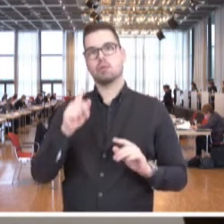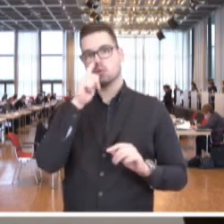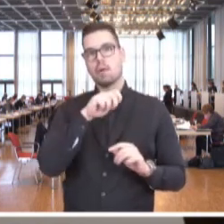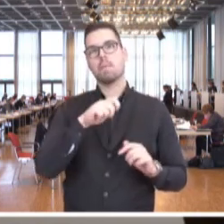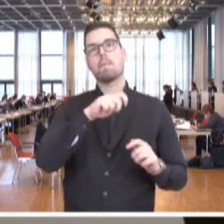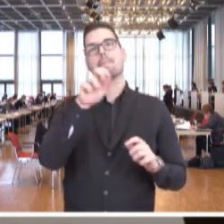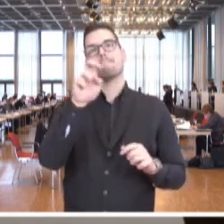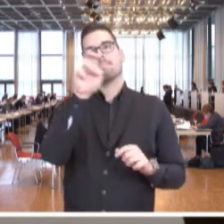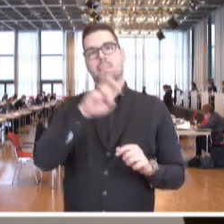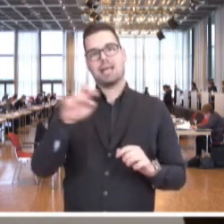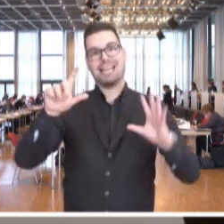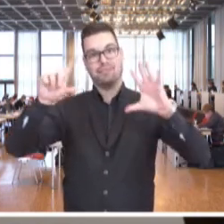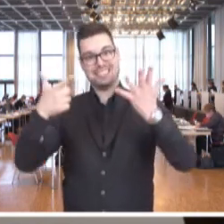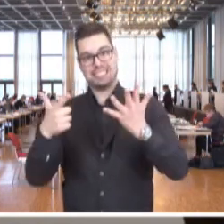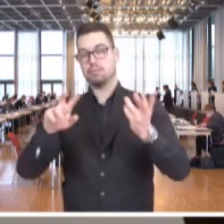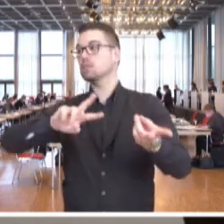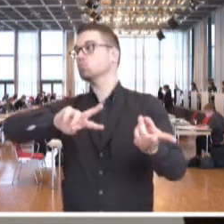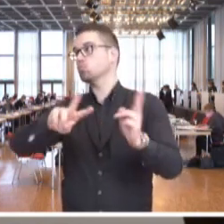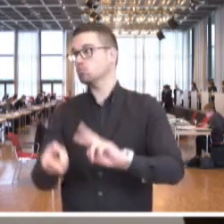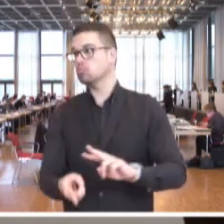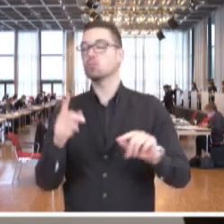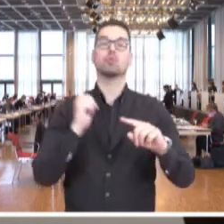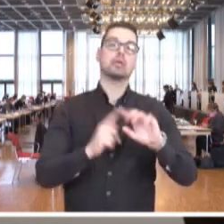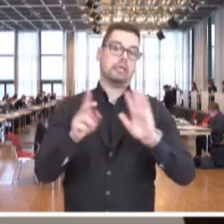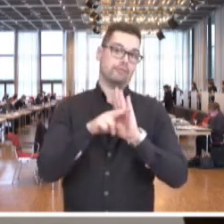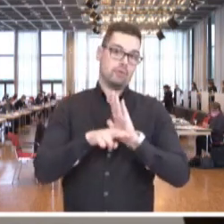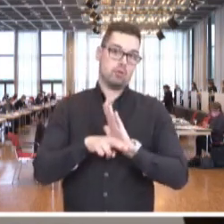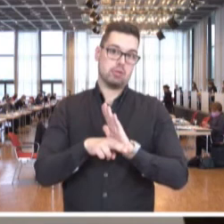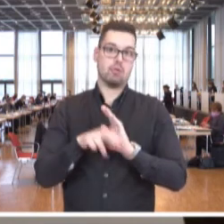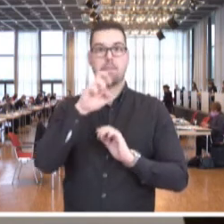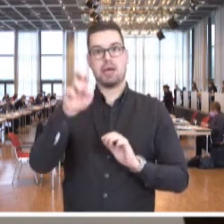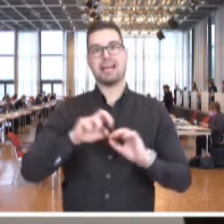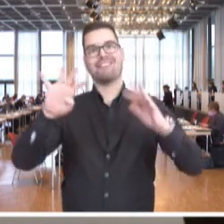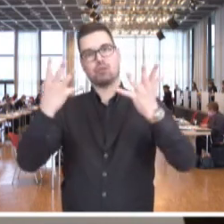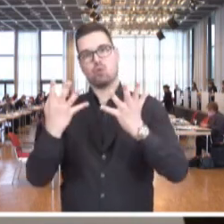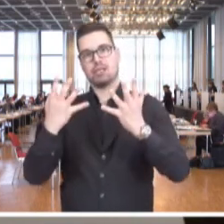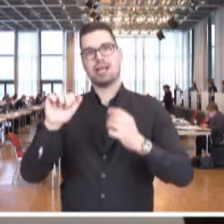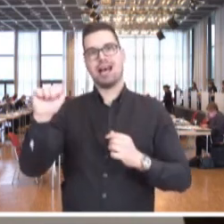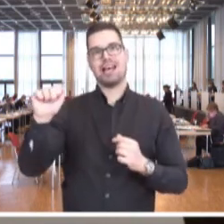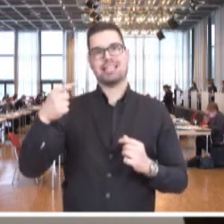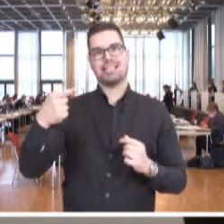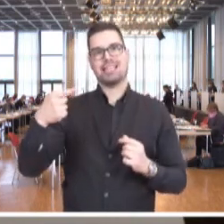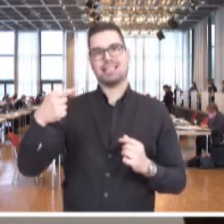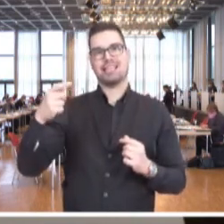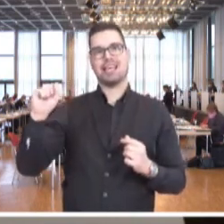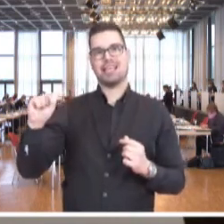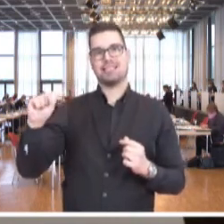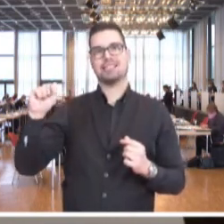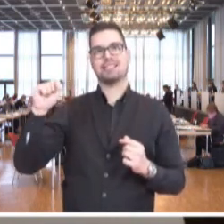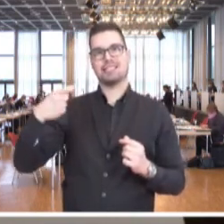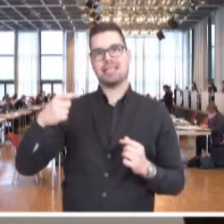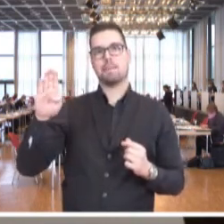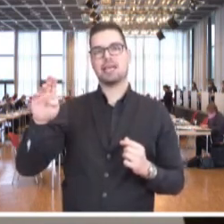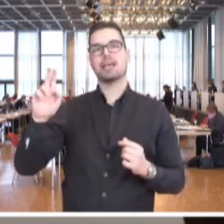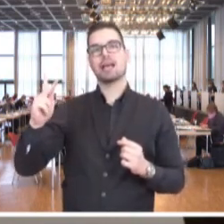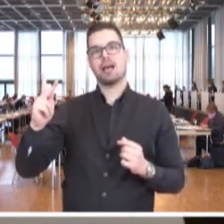7 der Gesetze werden verändert und die Verordnungsermächtigung in § 9 AGSGB II BKGG weiter